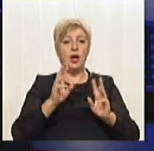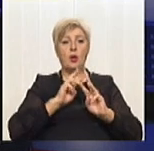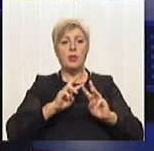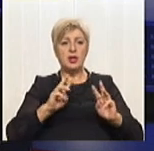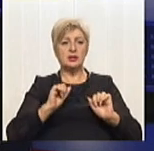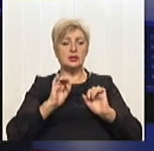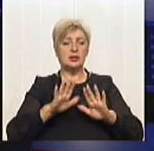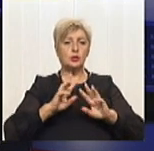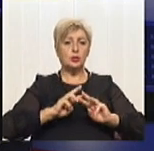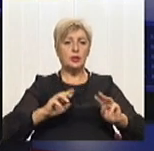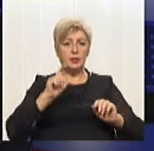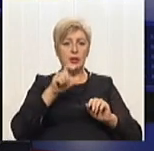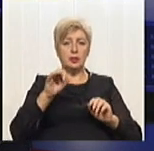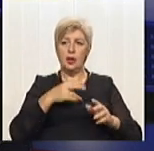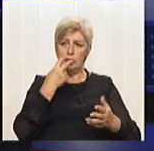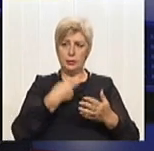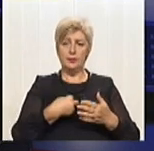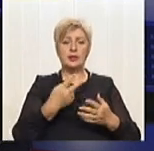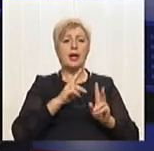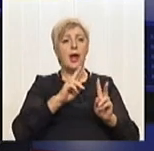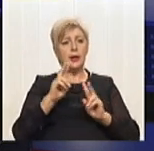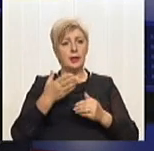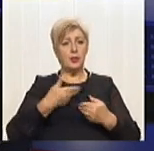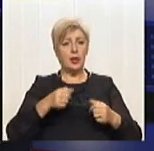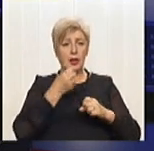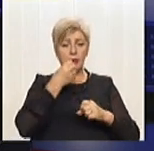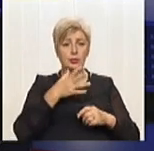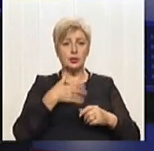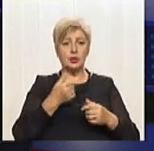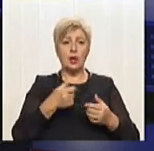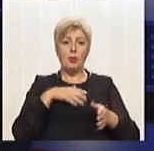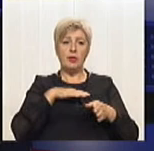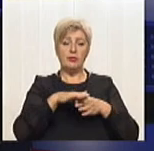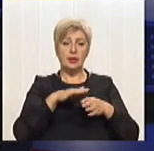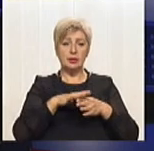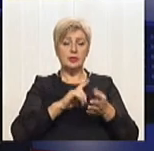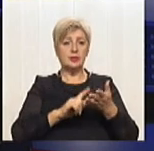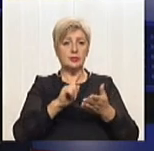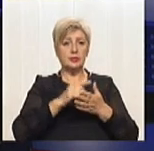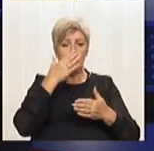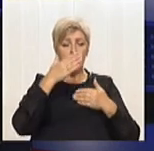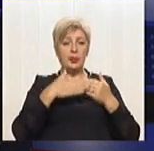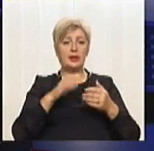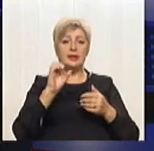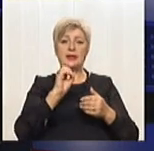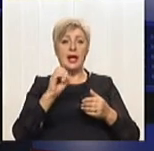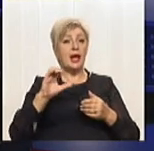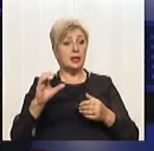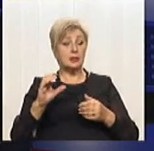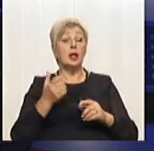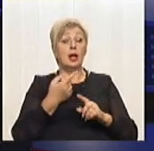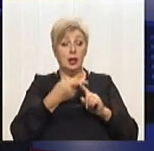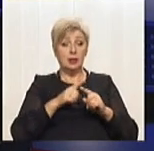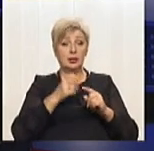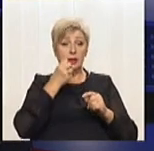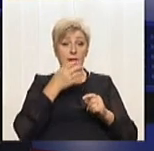заступники міністрів кажуть, дивіться, якими хороші ми виконали зобов'язане перед ЄС. Це дуже добре. Але ми